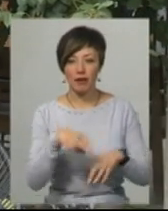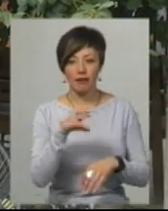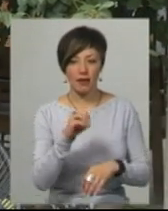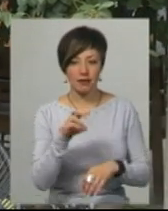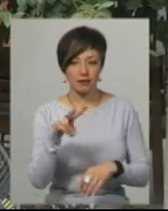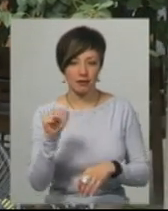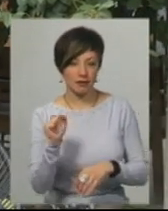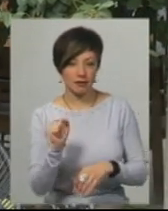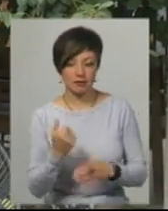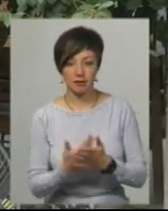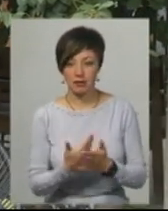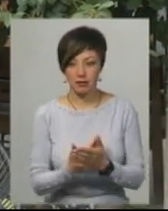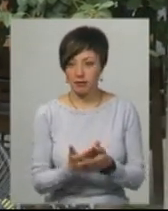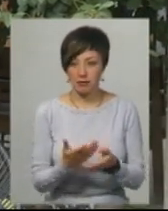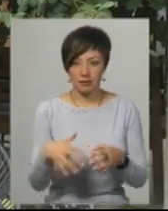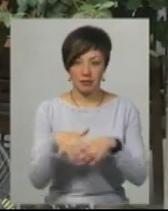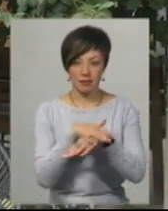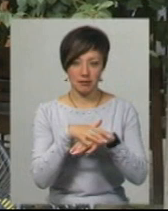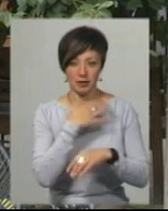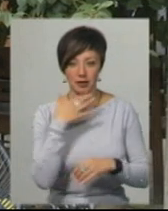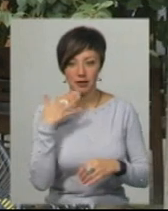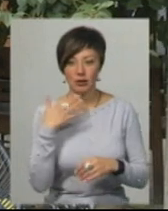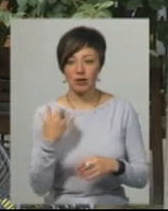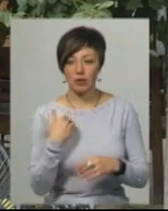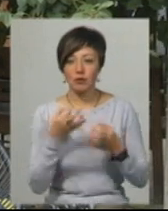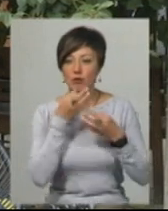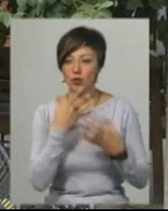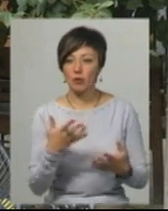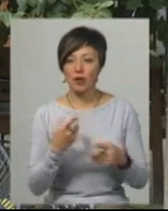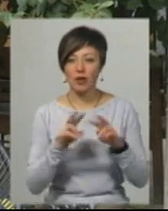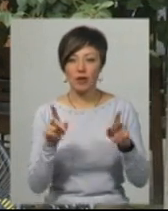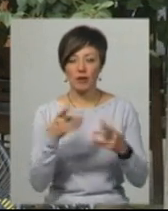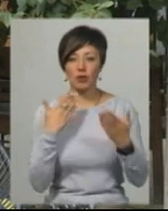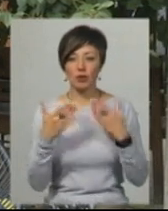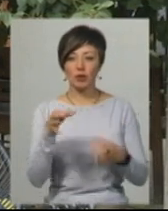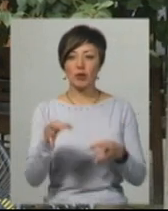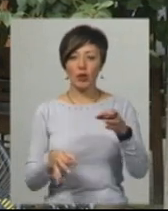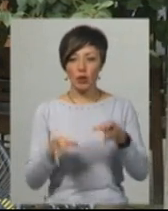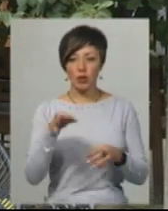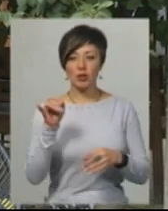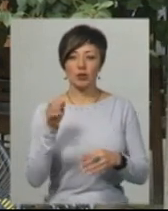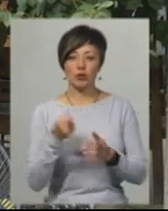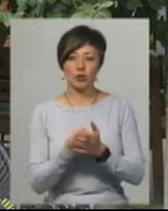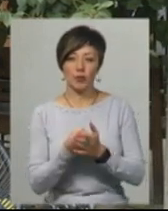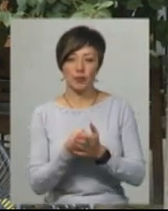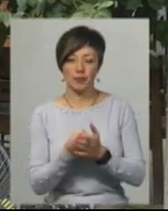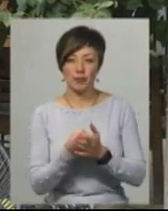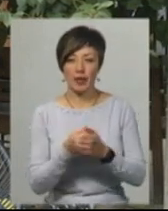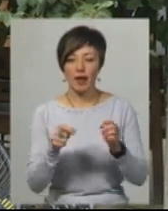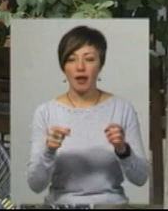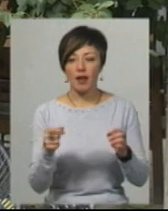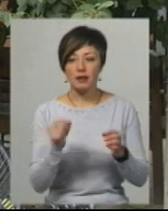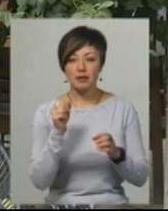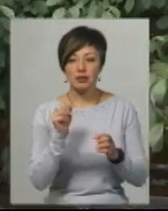світлі в Ослу, наприклад. Просто тьма їх там. І нам дуже сподобалося, як Скандинавія віднося до природи, до відновленої